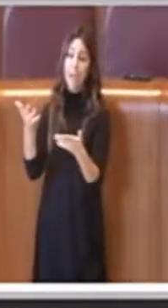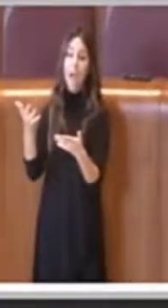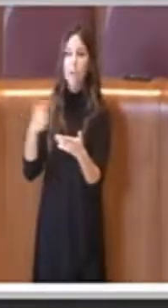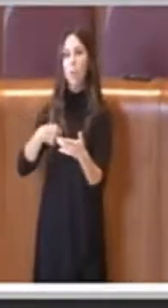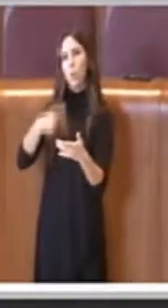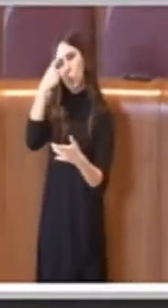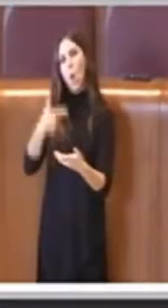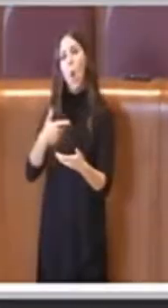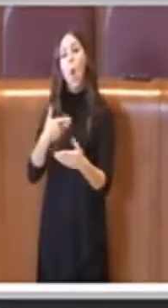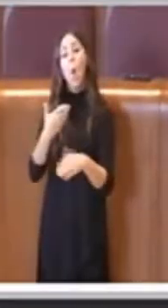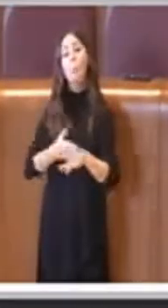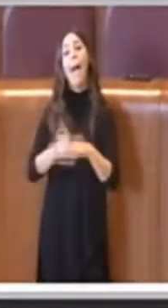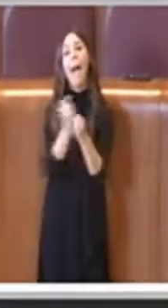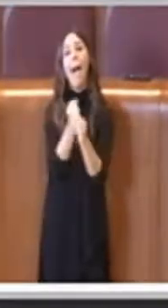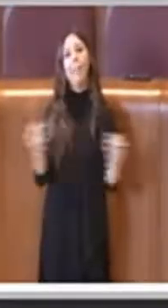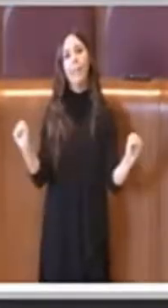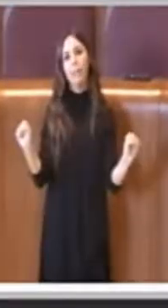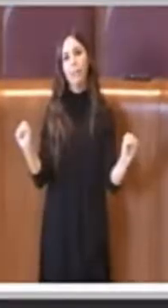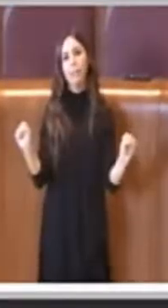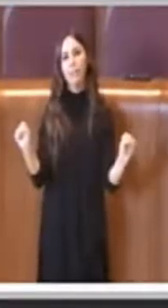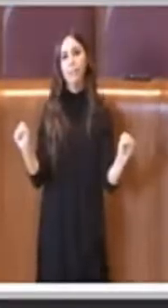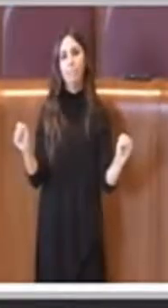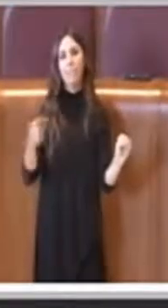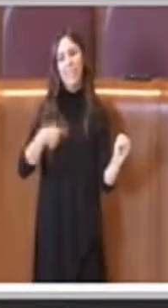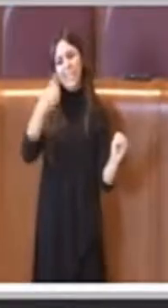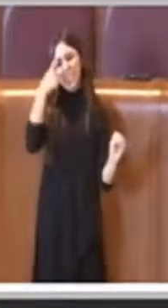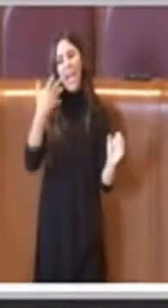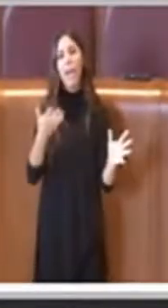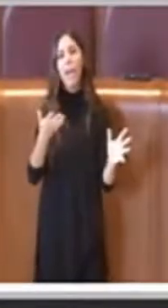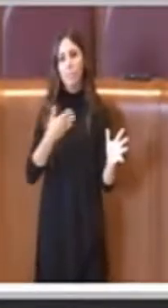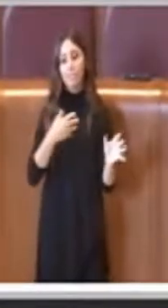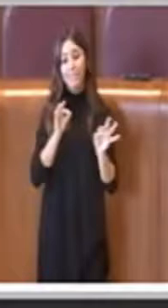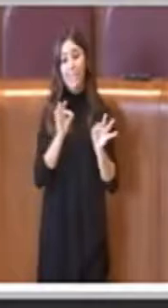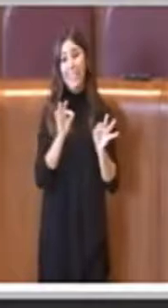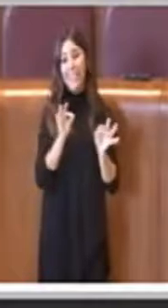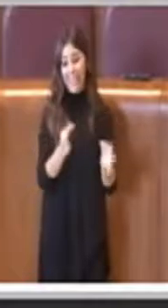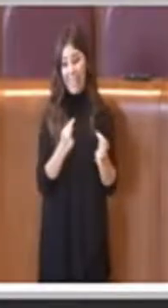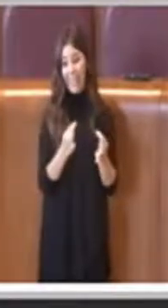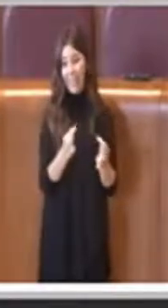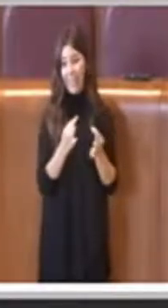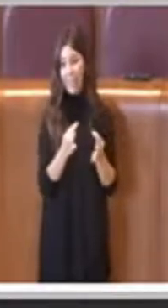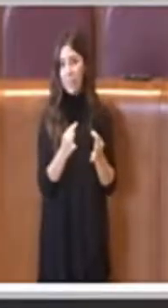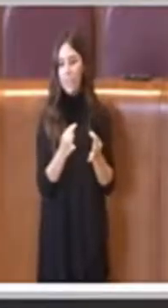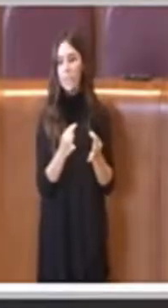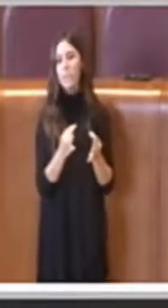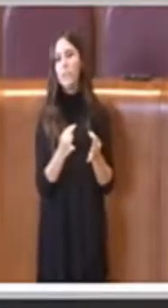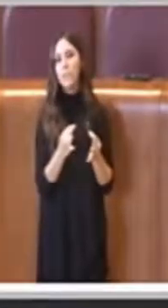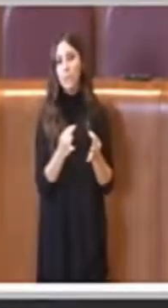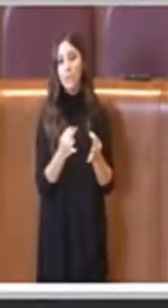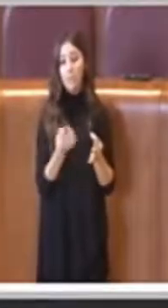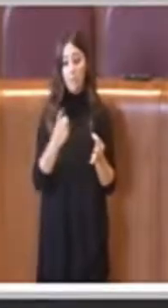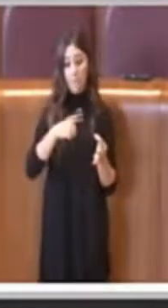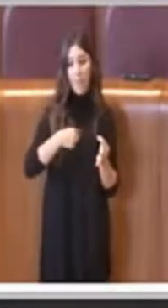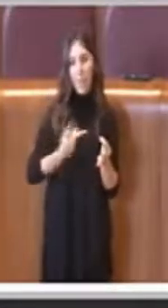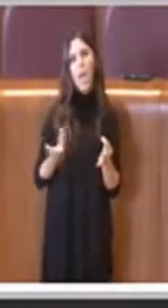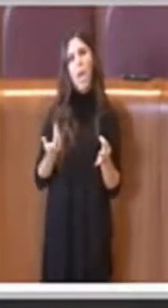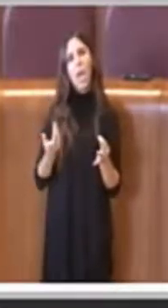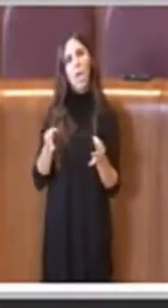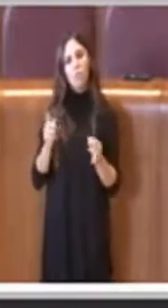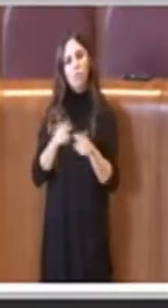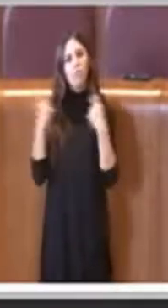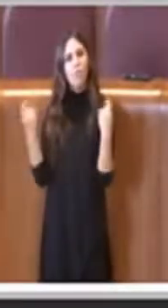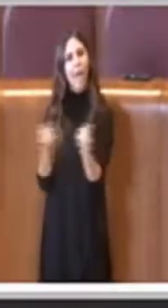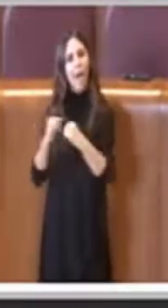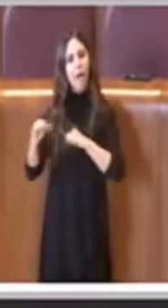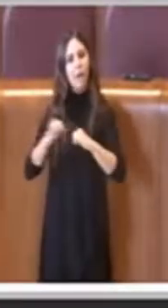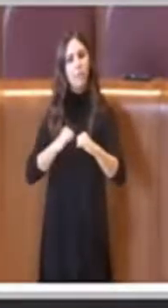ieri comunque pur avendo sollevato delle critiche verso di me e verso questa amministrazione comunque